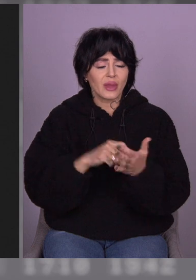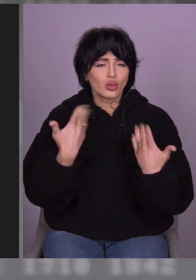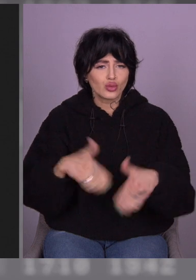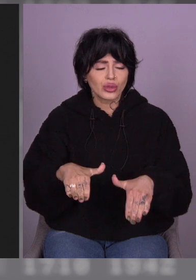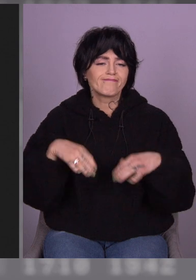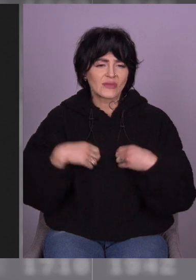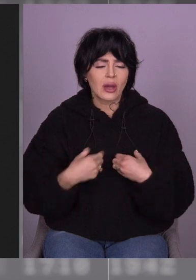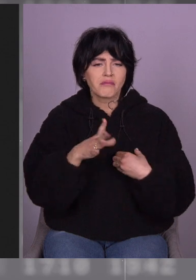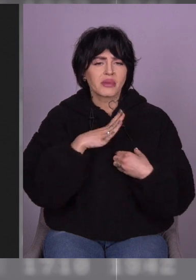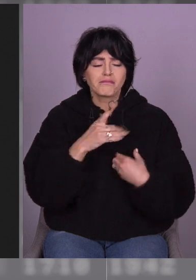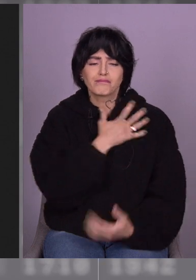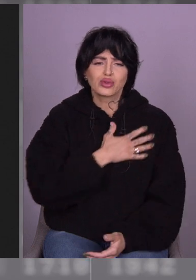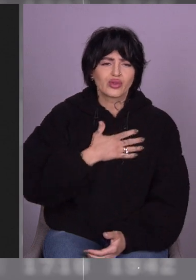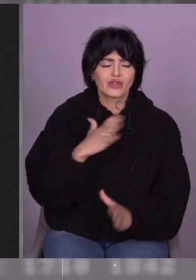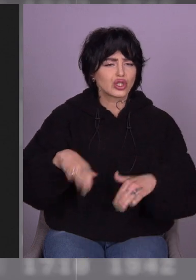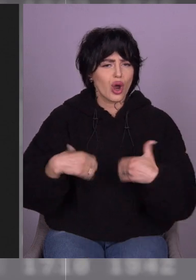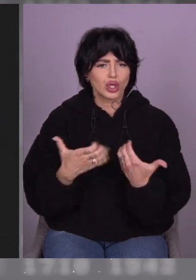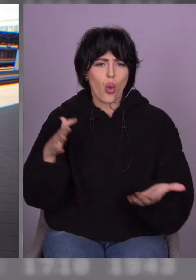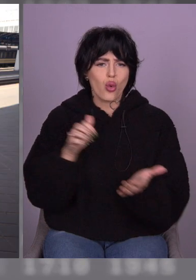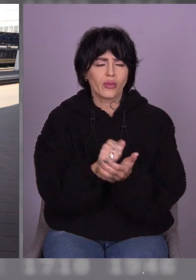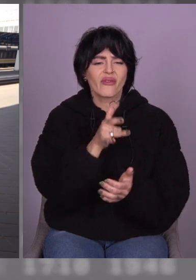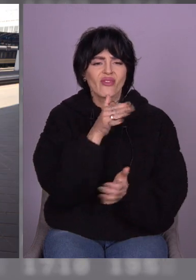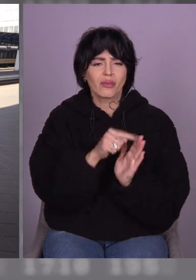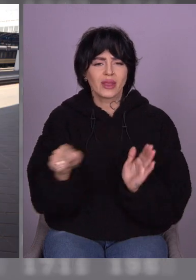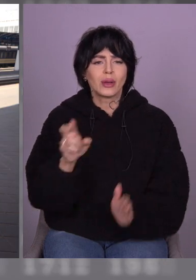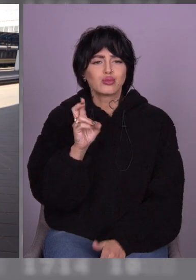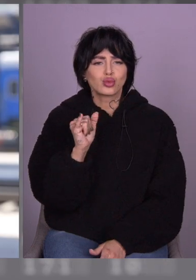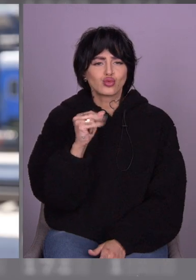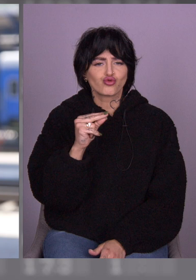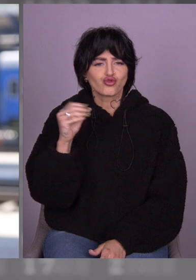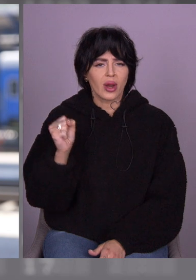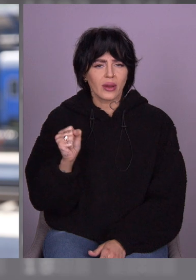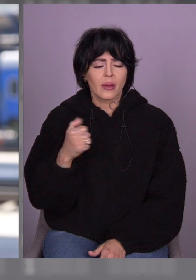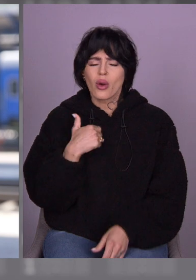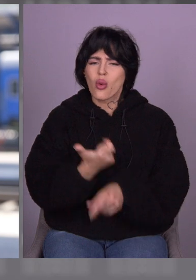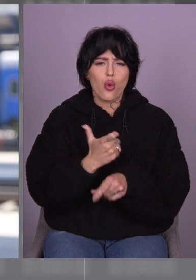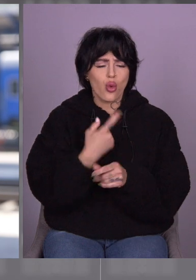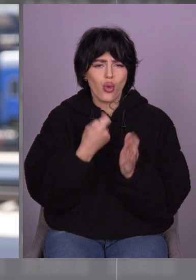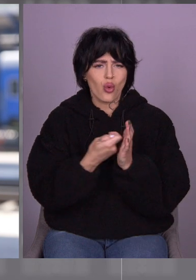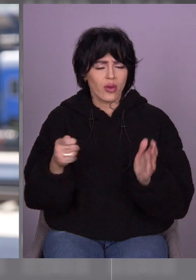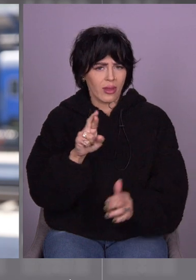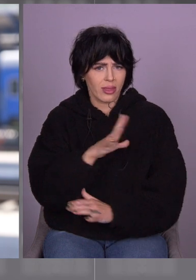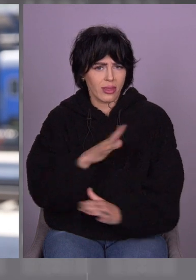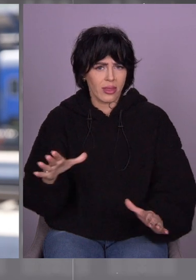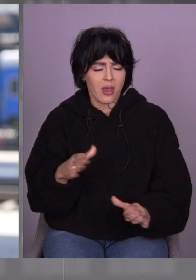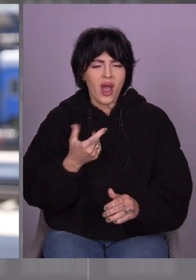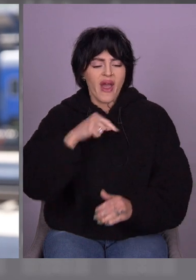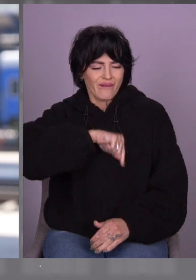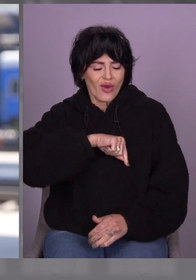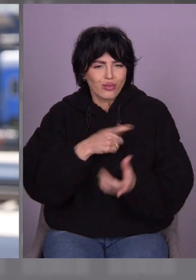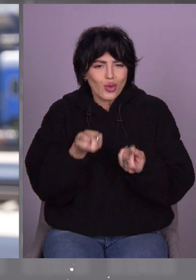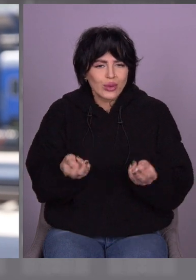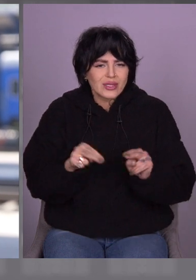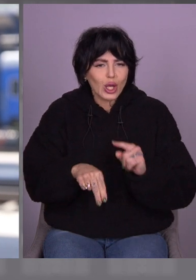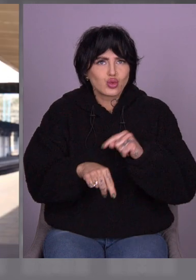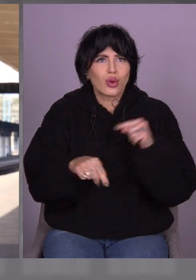жаль, пережив страшну окупацію в Бучі. Дуже довго в мене не було. І я знаю якесь таке внутрішнє відчуття, що вже